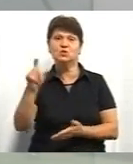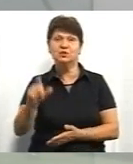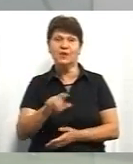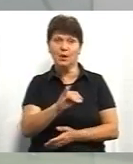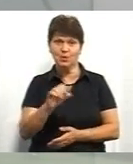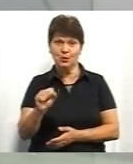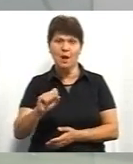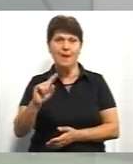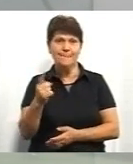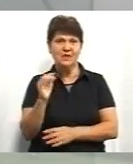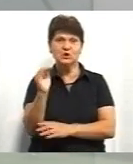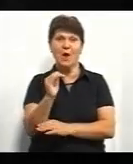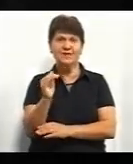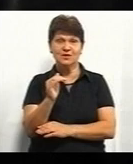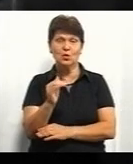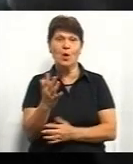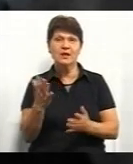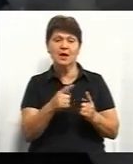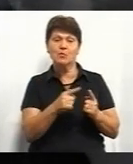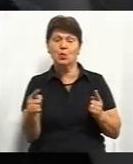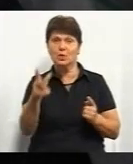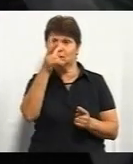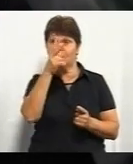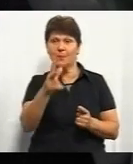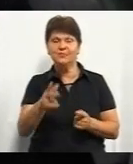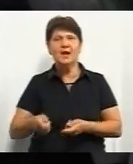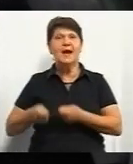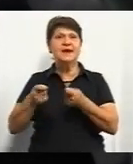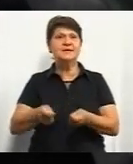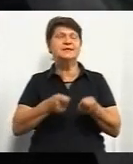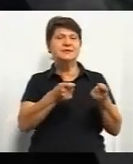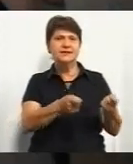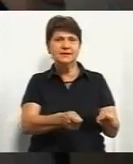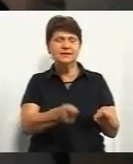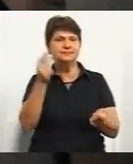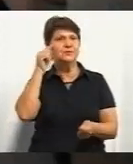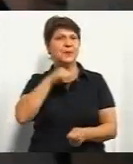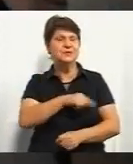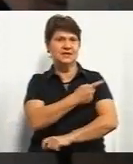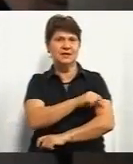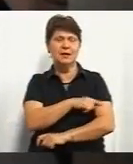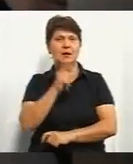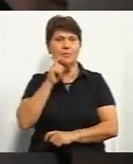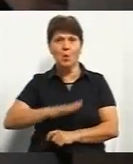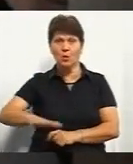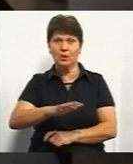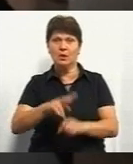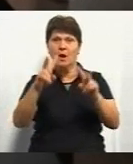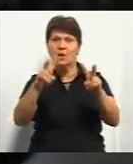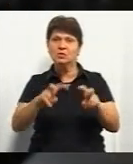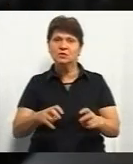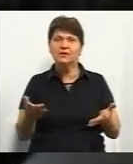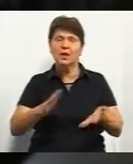Суспільного. Перше відео, які протягом трьох місяців їздили психлікарнями України і досліджували, в яких